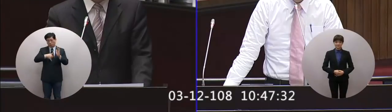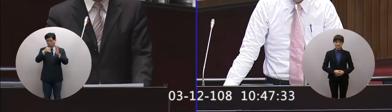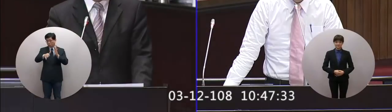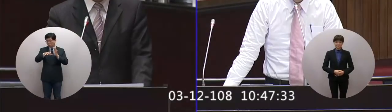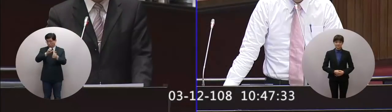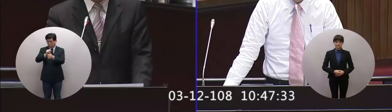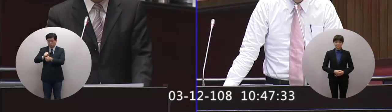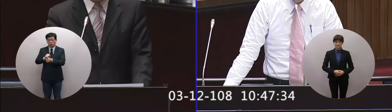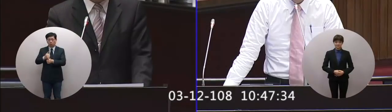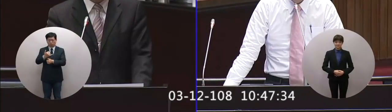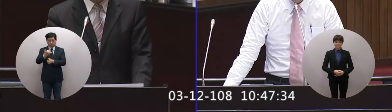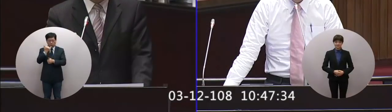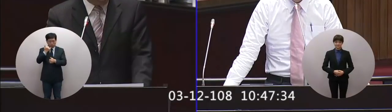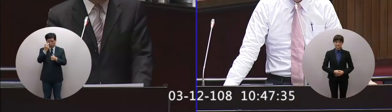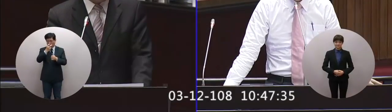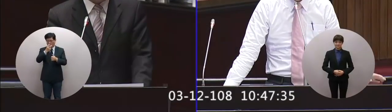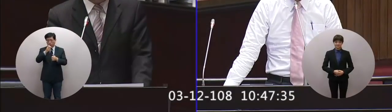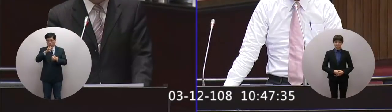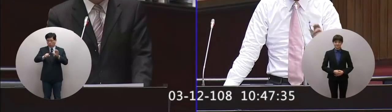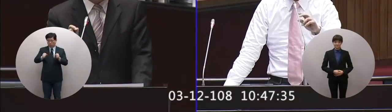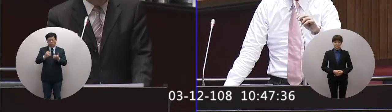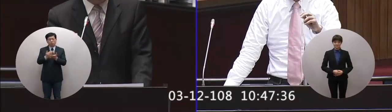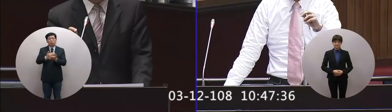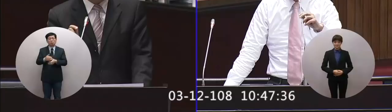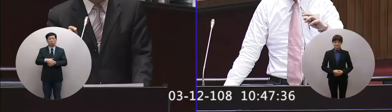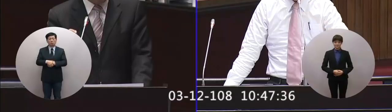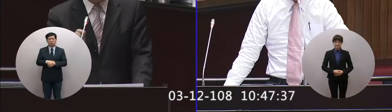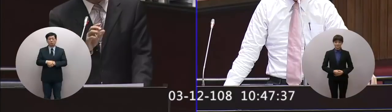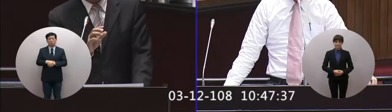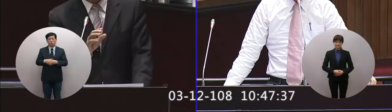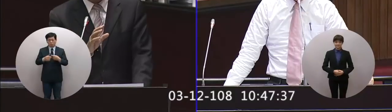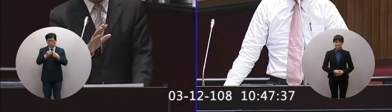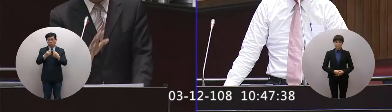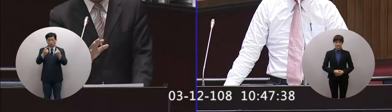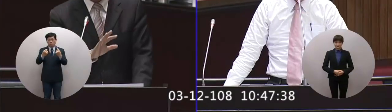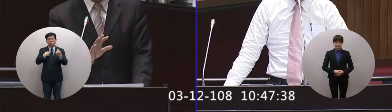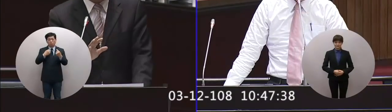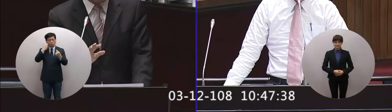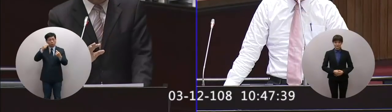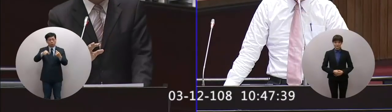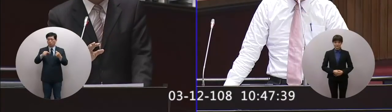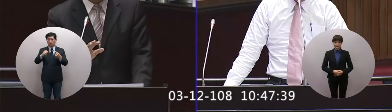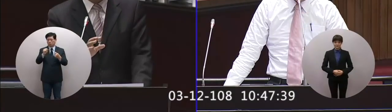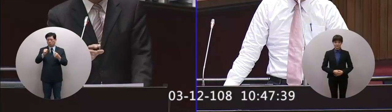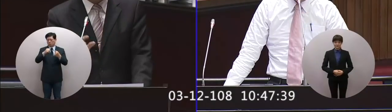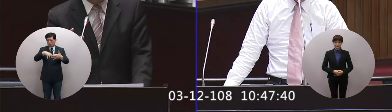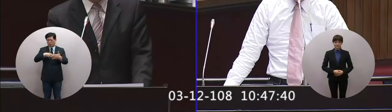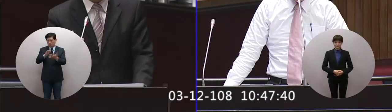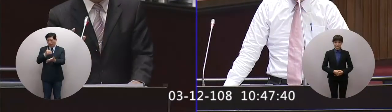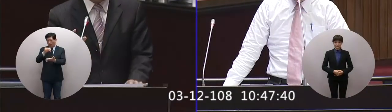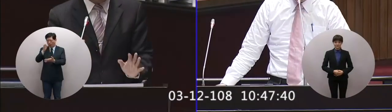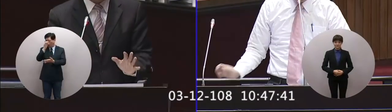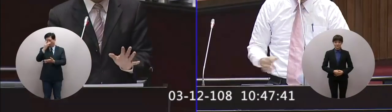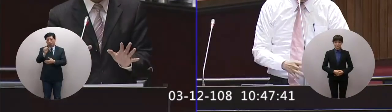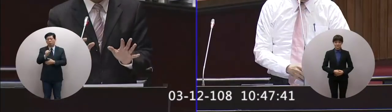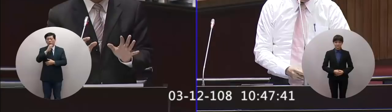這個是更務實的去看到就去做這個處理那當然一方面我也覺得說這個不應該存在黑素所以教育